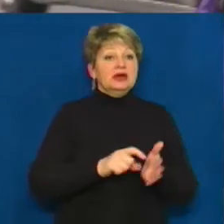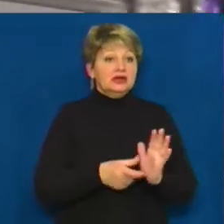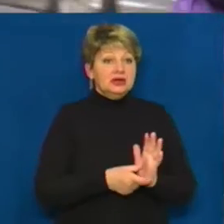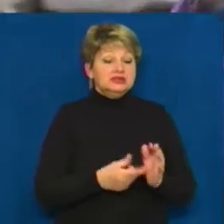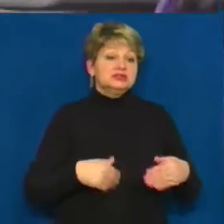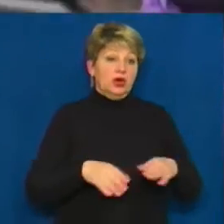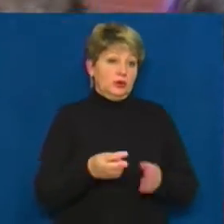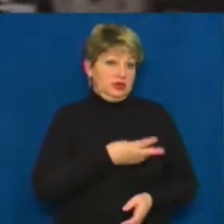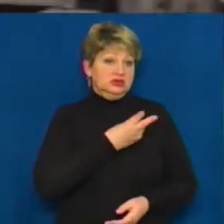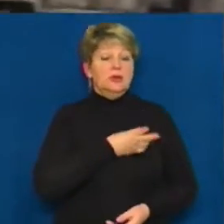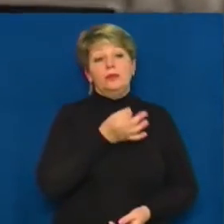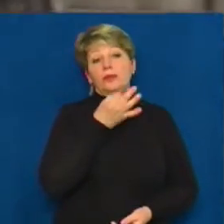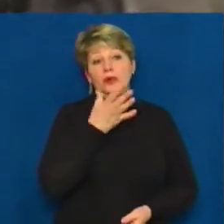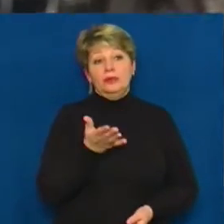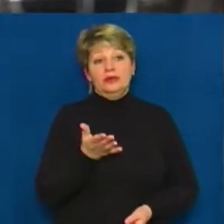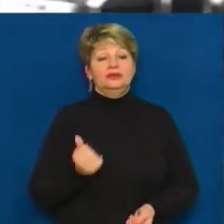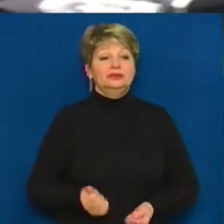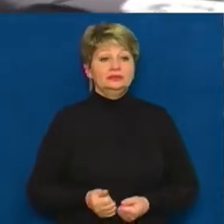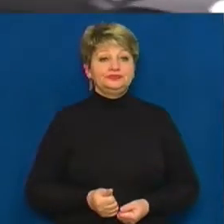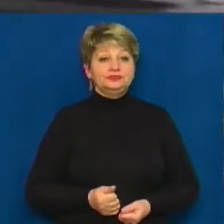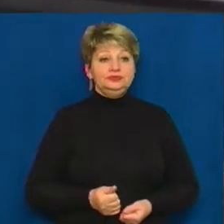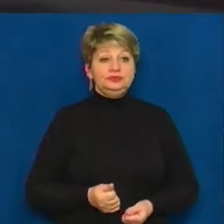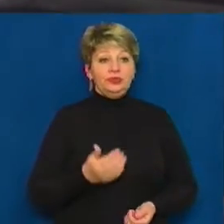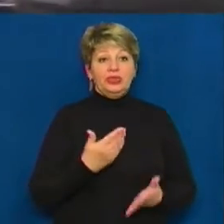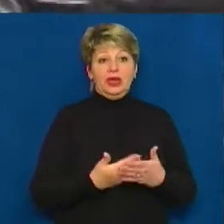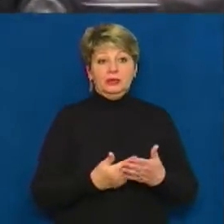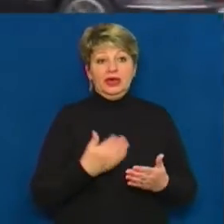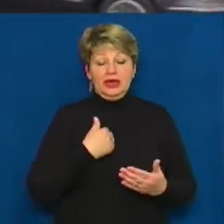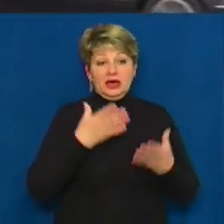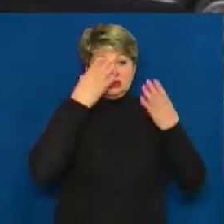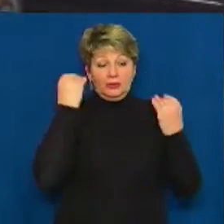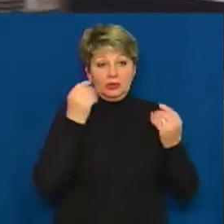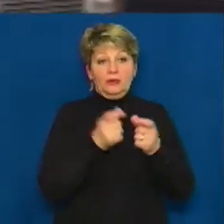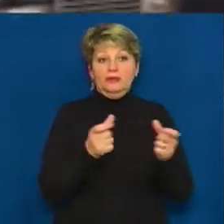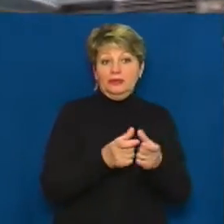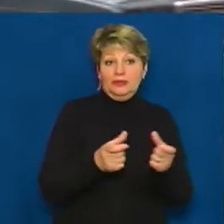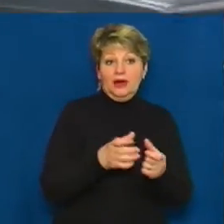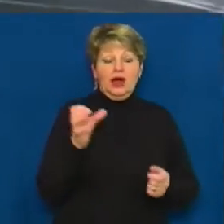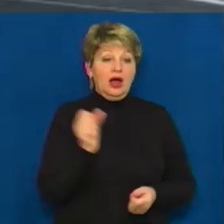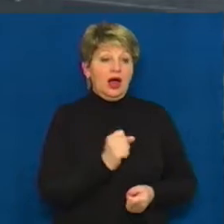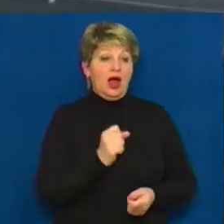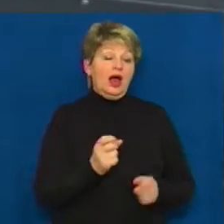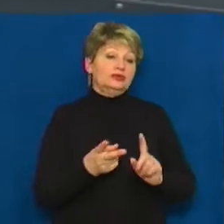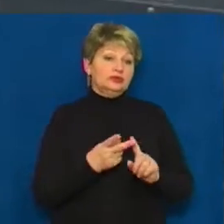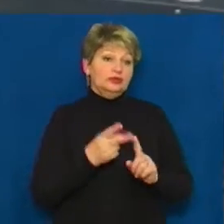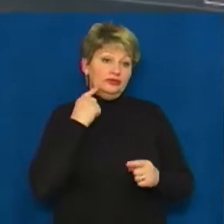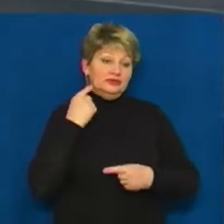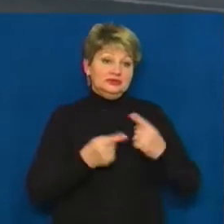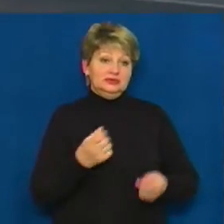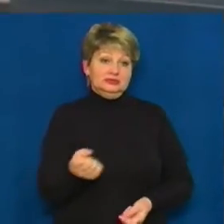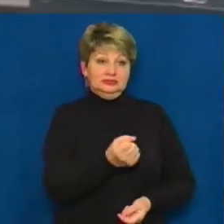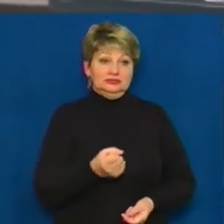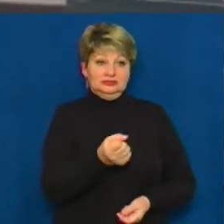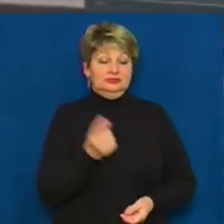подобається. Тому що, якщо я забула учнівський, а також завжди зі мною, я би